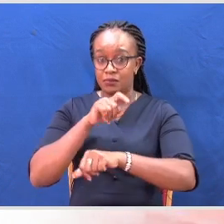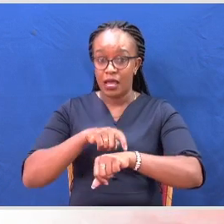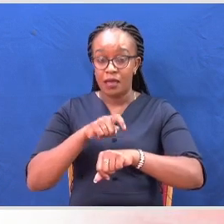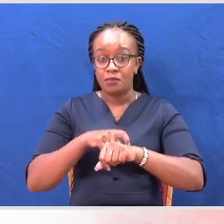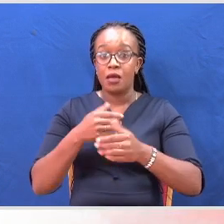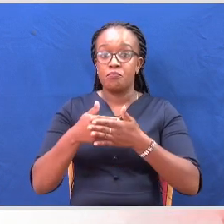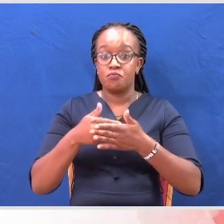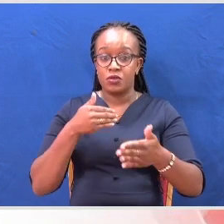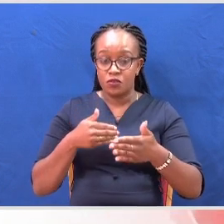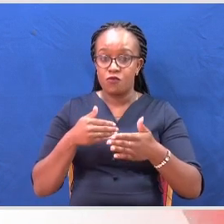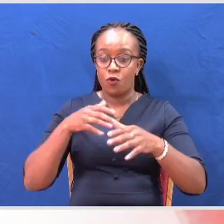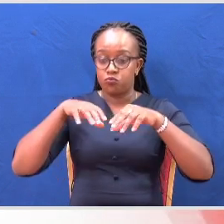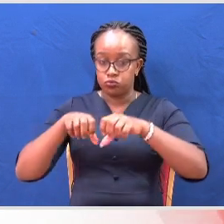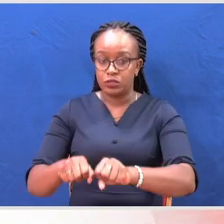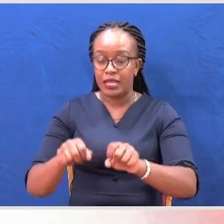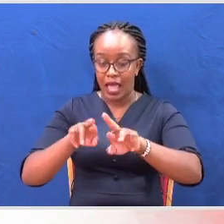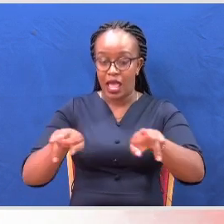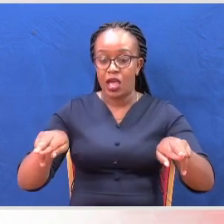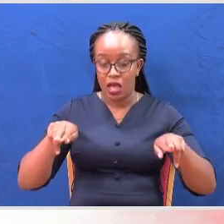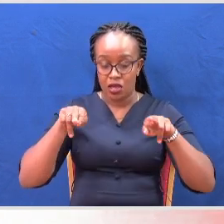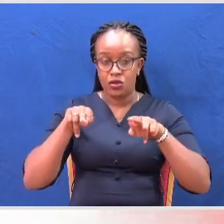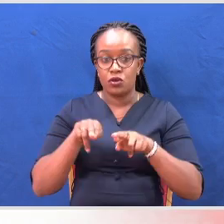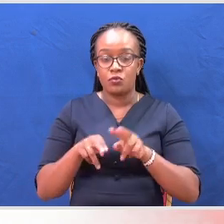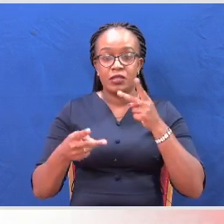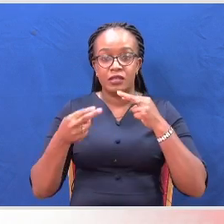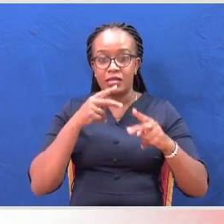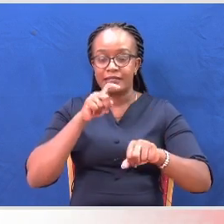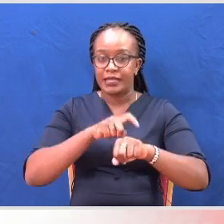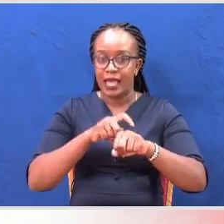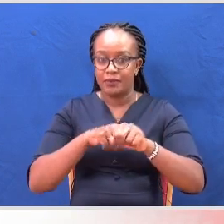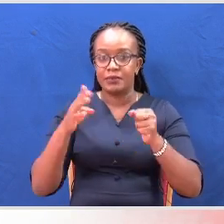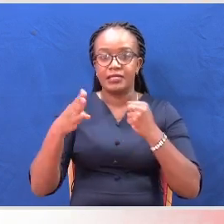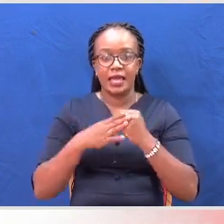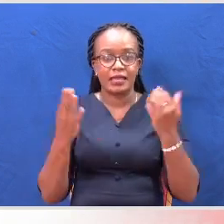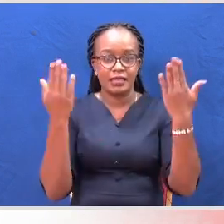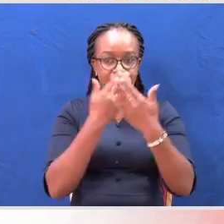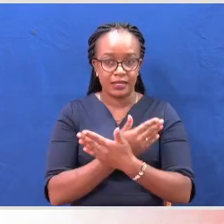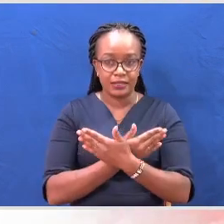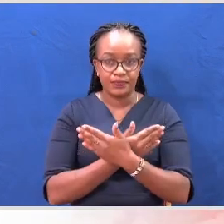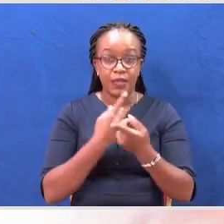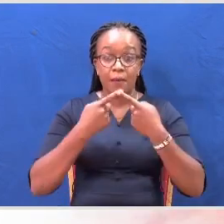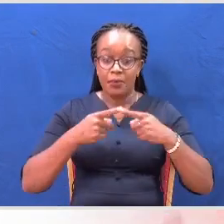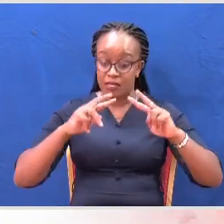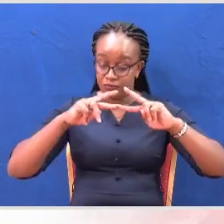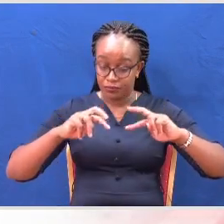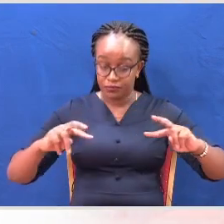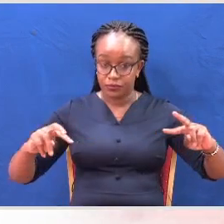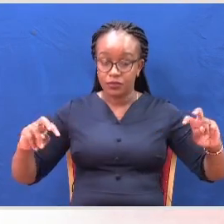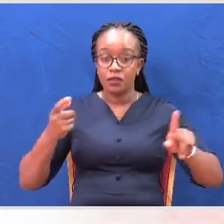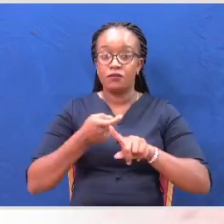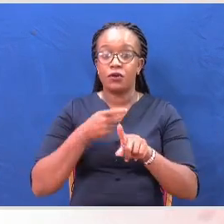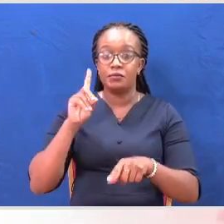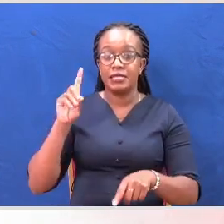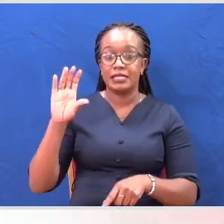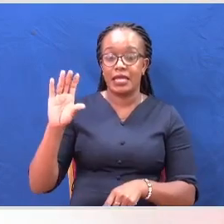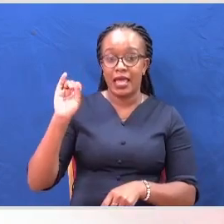ya kukodisha chumba chakulala katika hoteli hiyo muendo wa saa tatu usiku. Lakini uchunguzi wa idare upelelezi